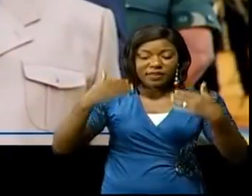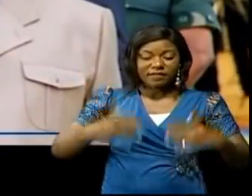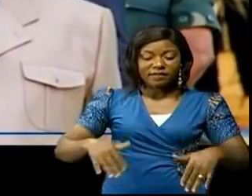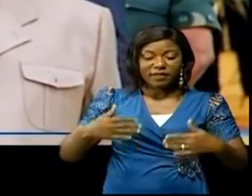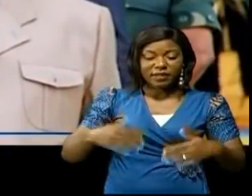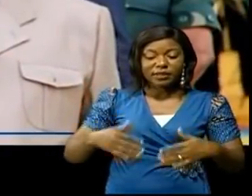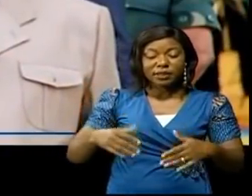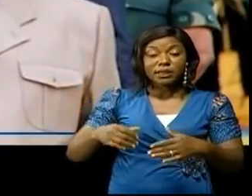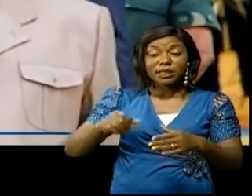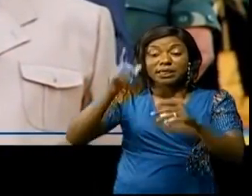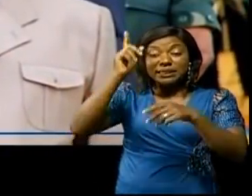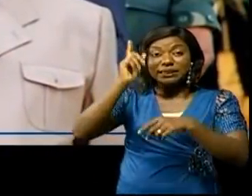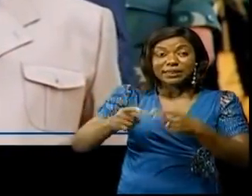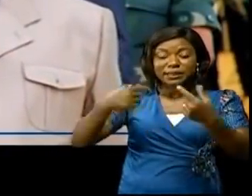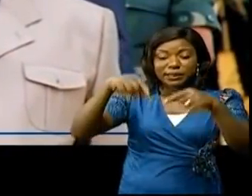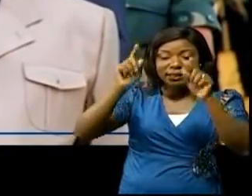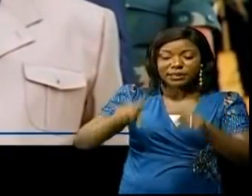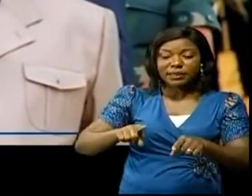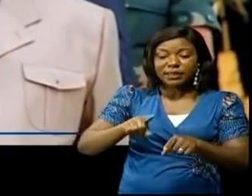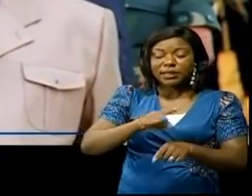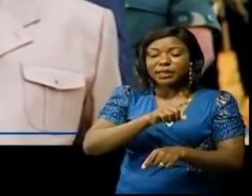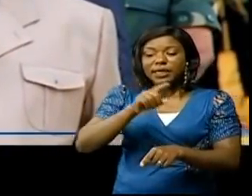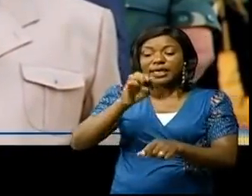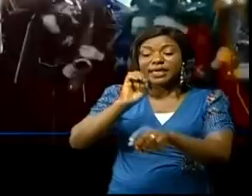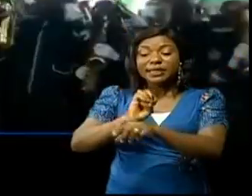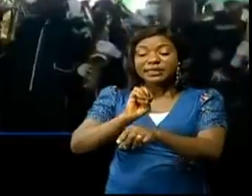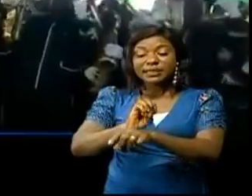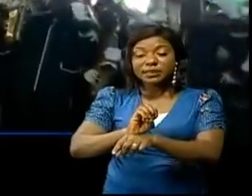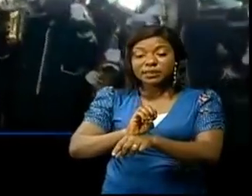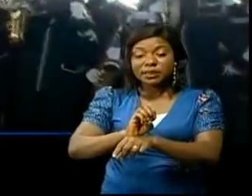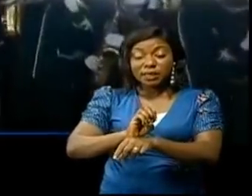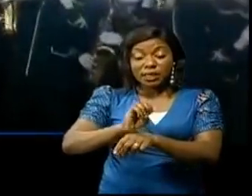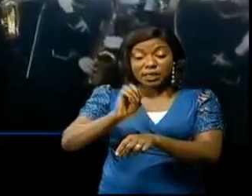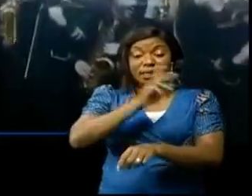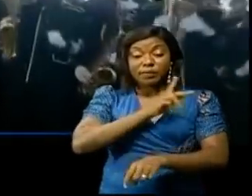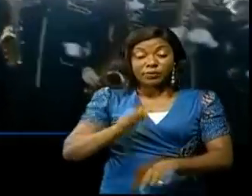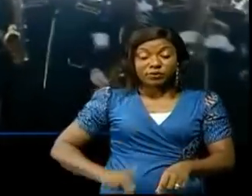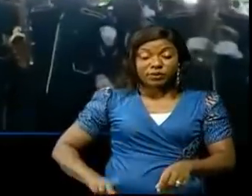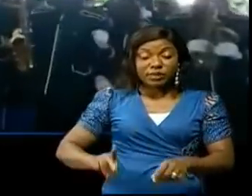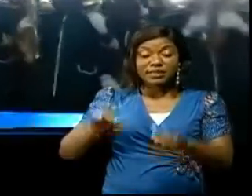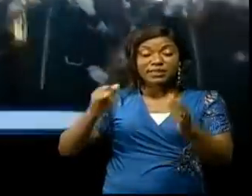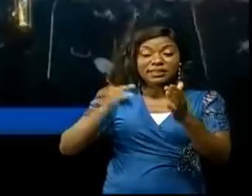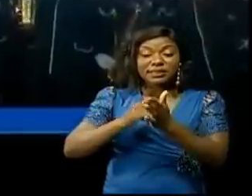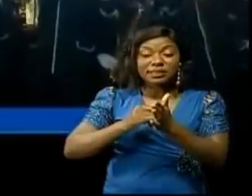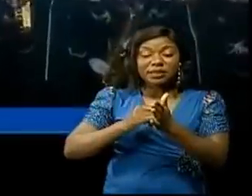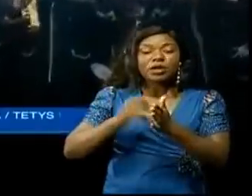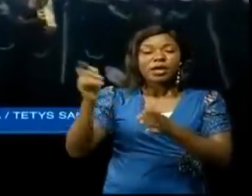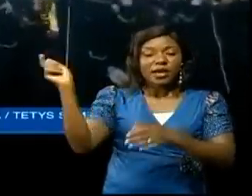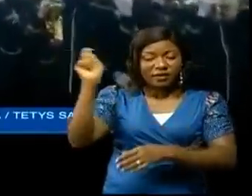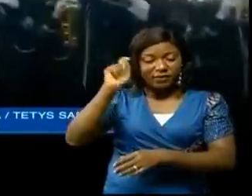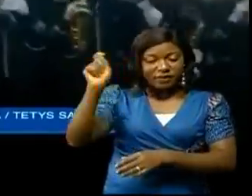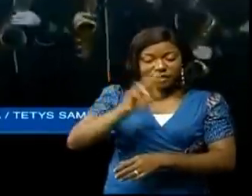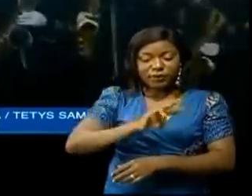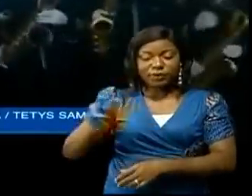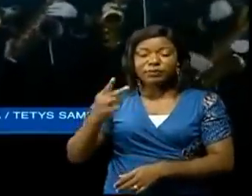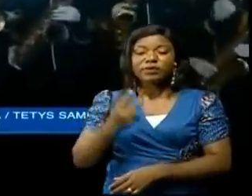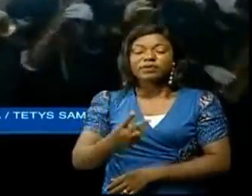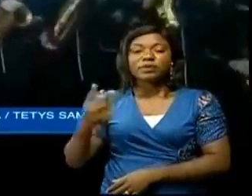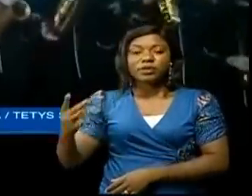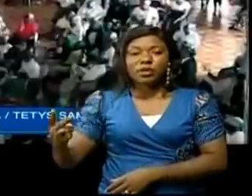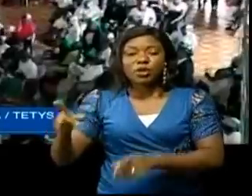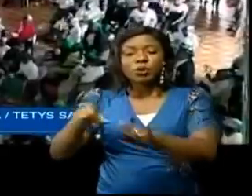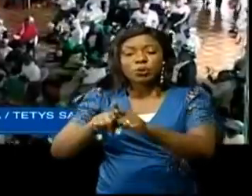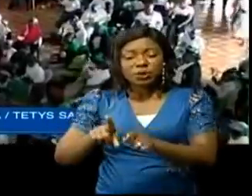du centenaire de l'église Kimbanguist le 6 avril 2022. Cérémonie à laquelle sont attendues les